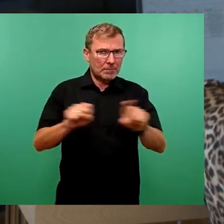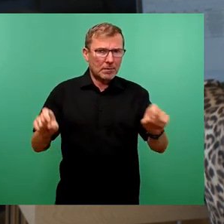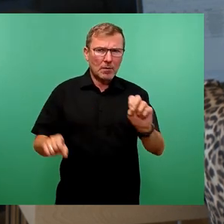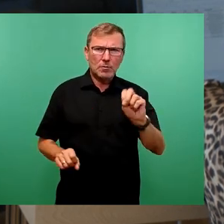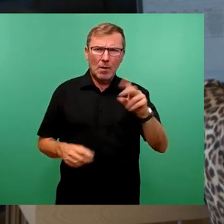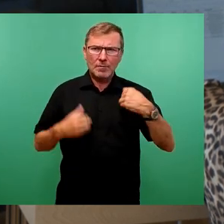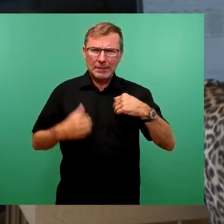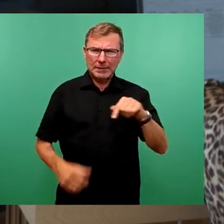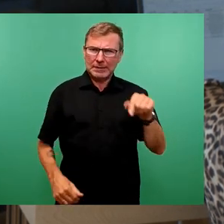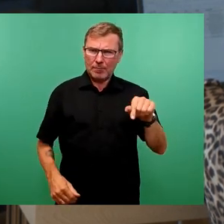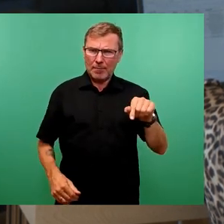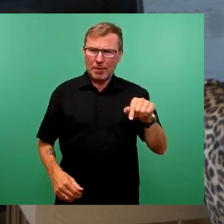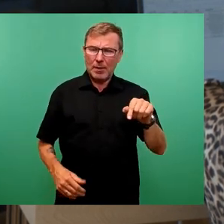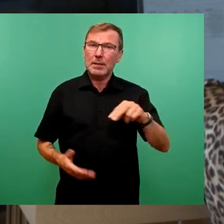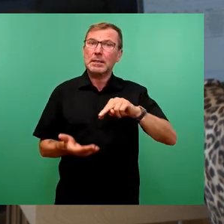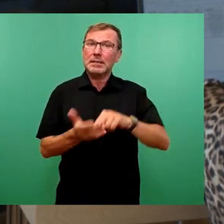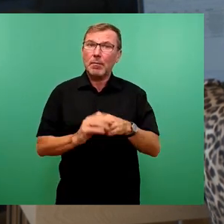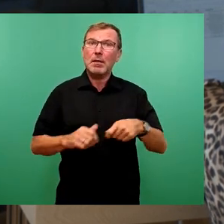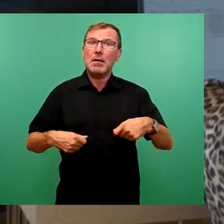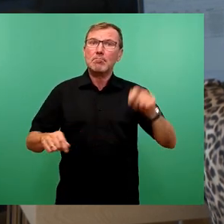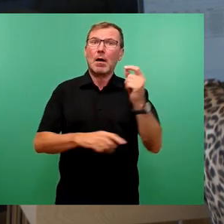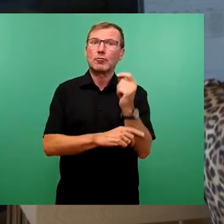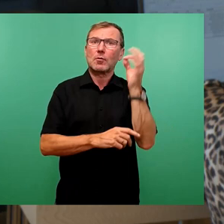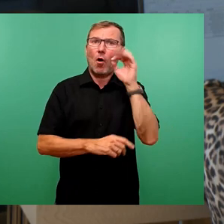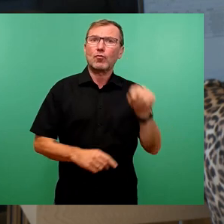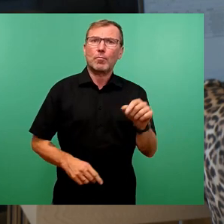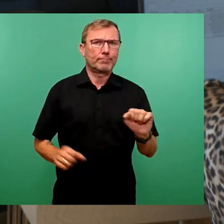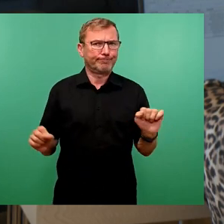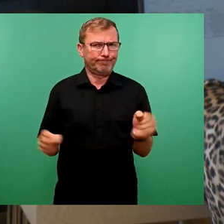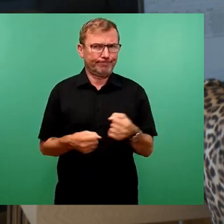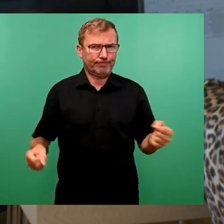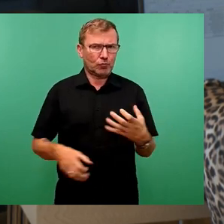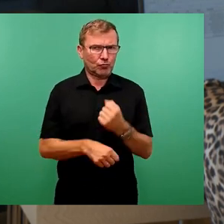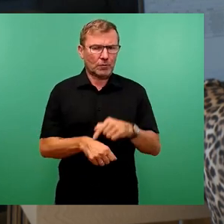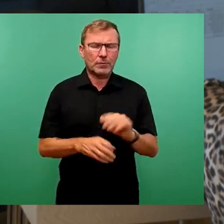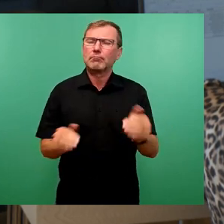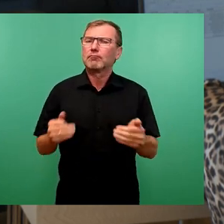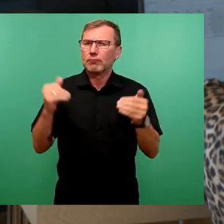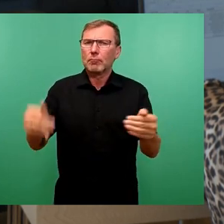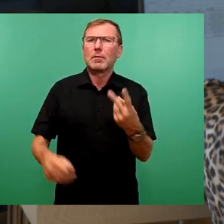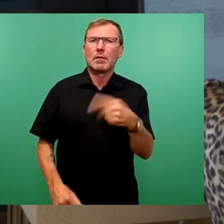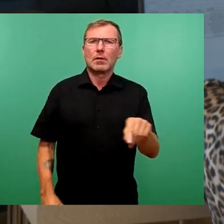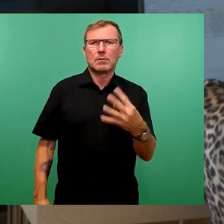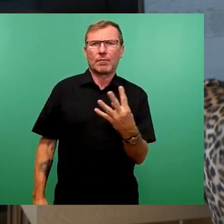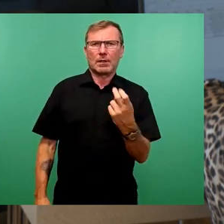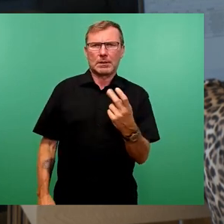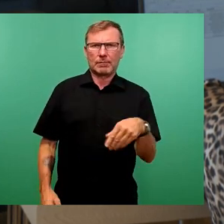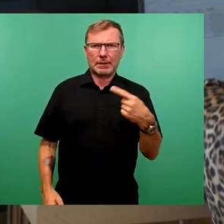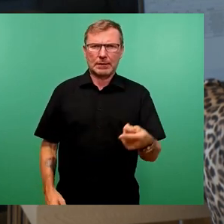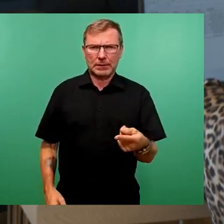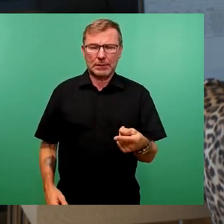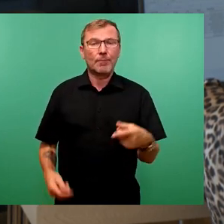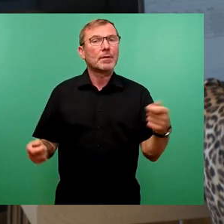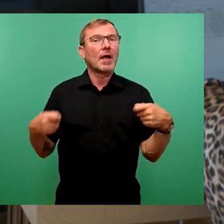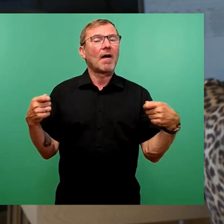Jahres kann der geplante Baustart im Oktober nicht gehalten werden und muss auf 2024 verschoben werden. Die Finanzierung